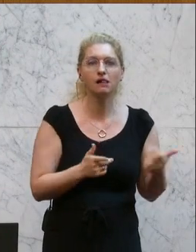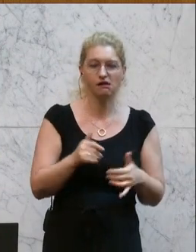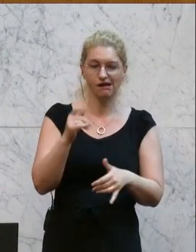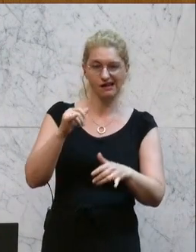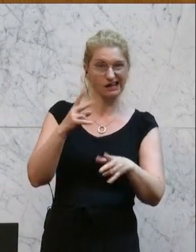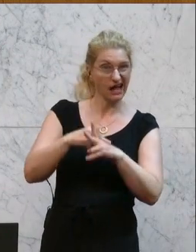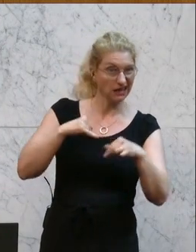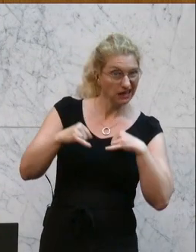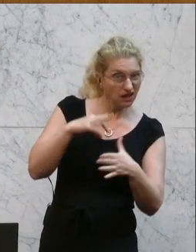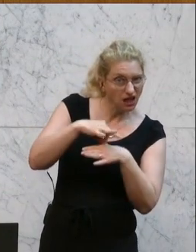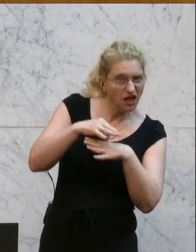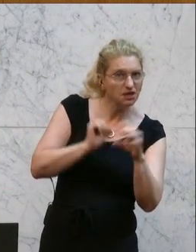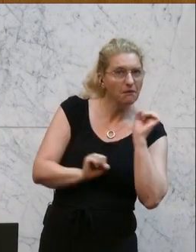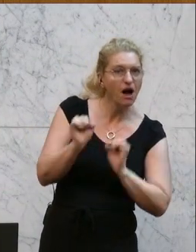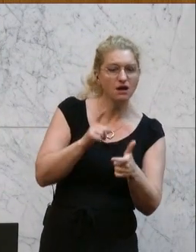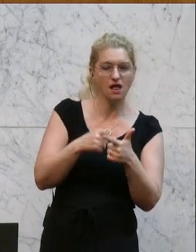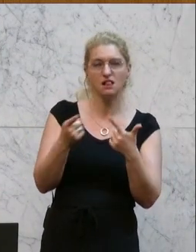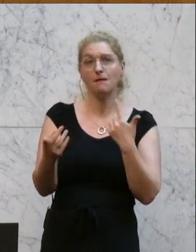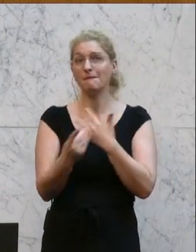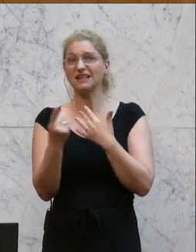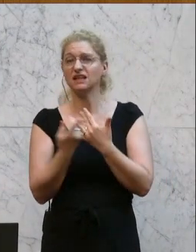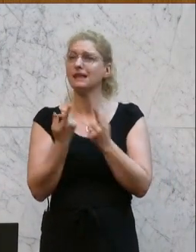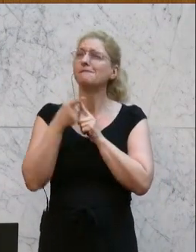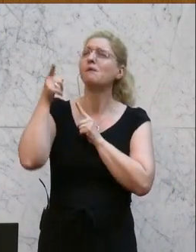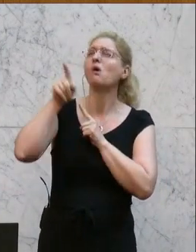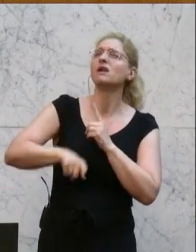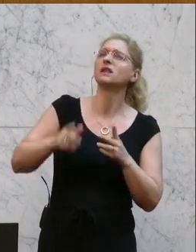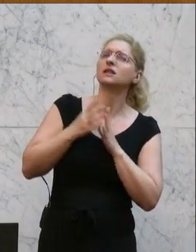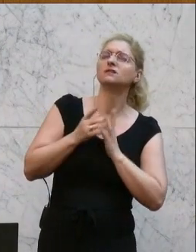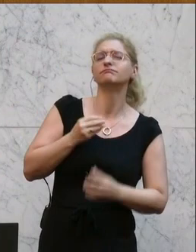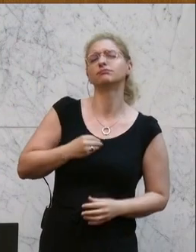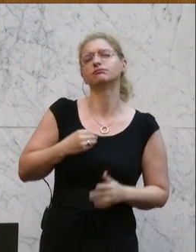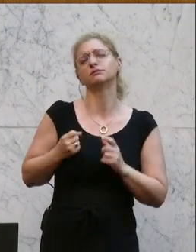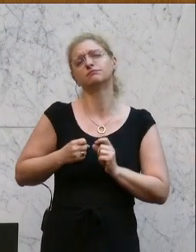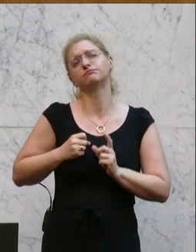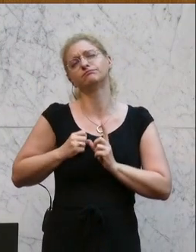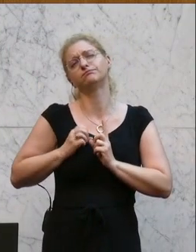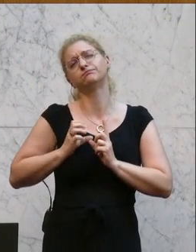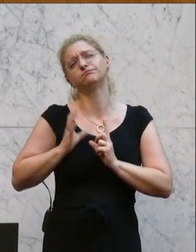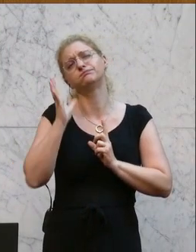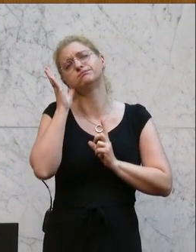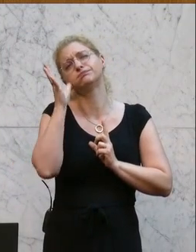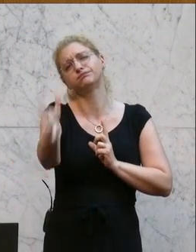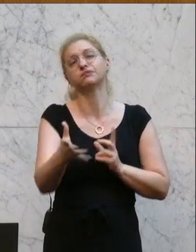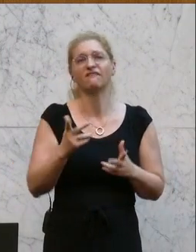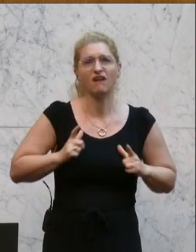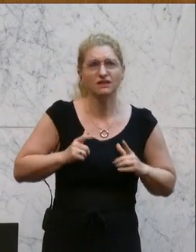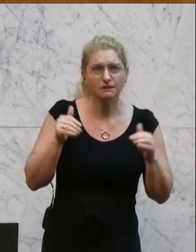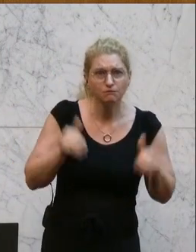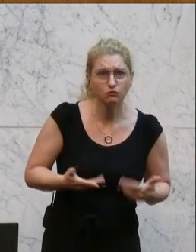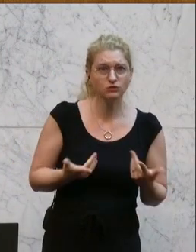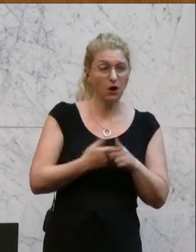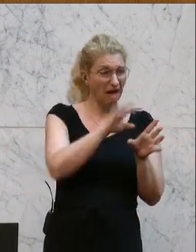Wir sehen Patientinnen, die monatelang auf einen Termin warten müssen, wenn sie überhaupt einen finden. Wir haben ganze Regionen, wo man keinen